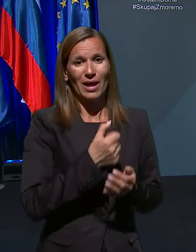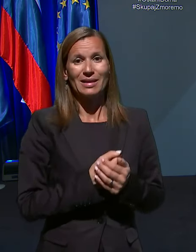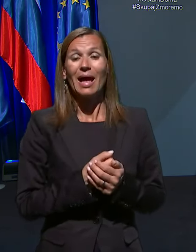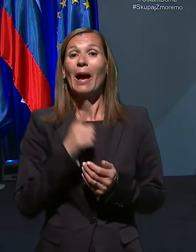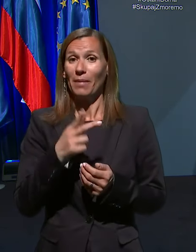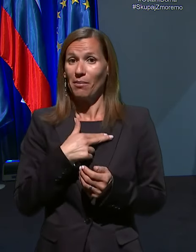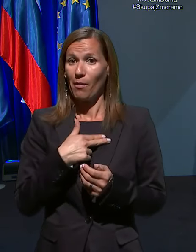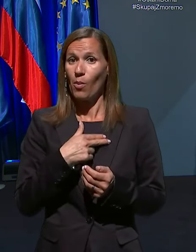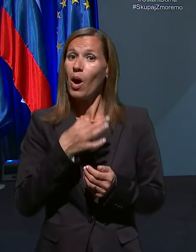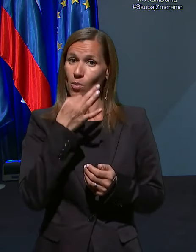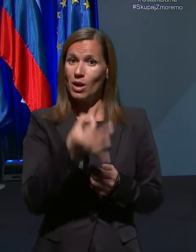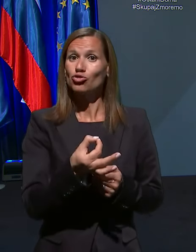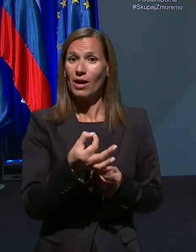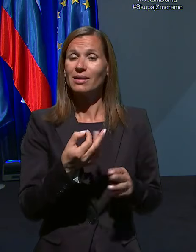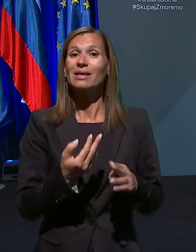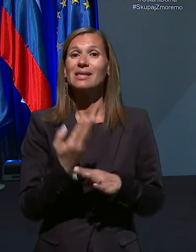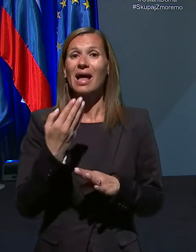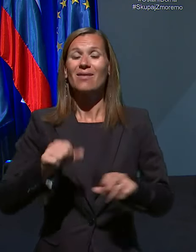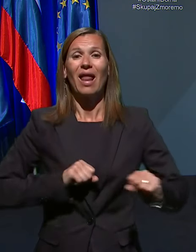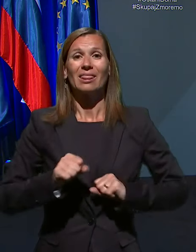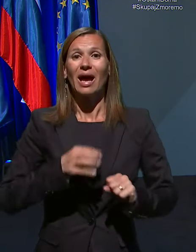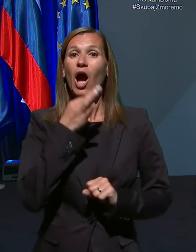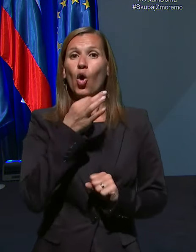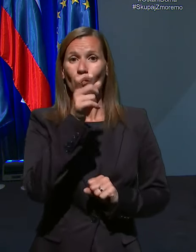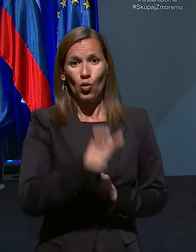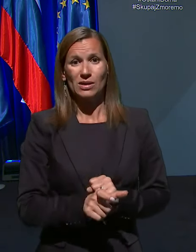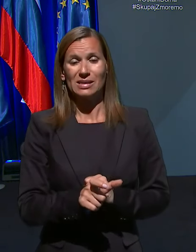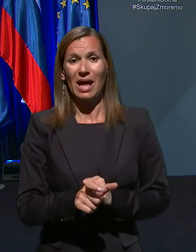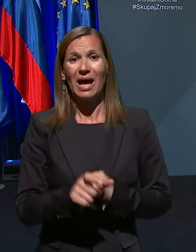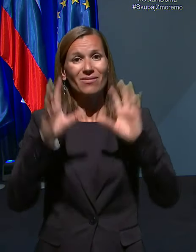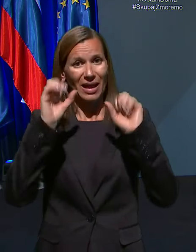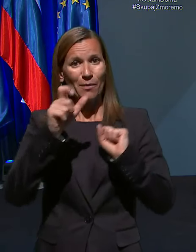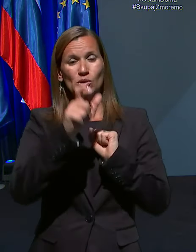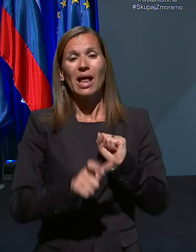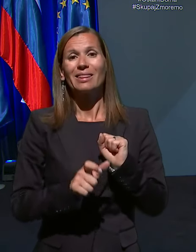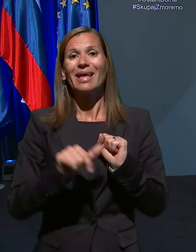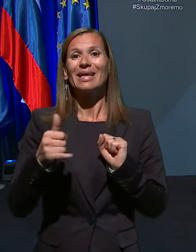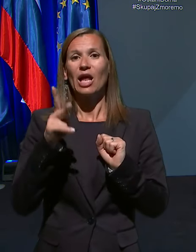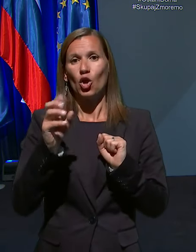vprašanje za vladnega govorca, veleposlanika Jelka Kacina.